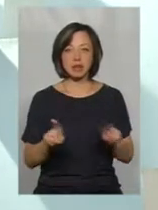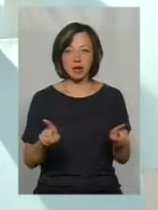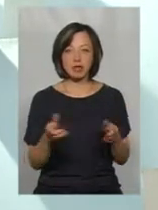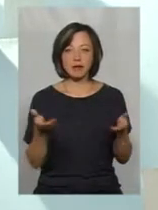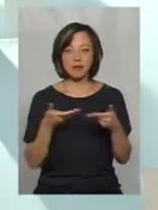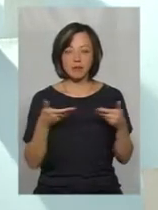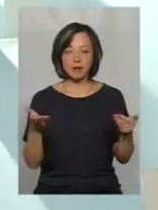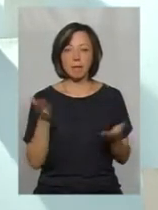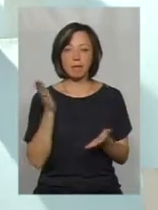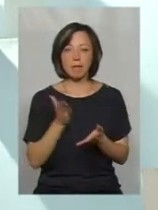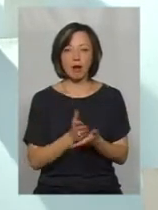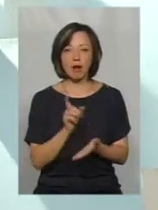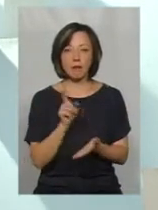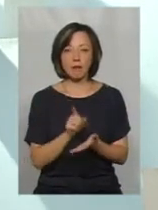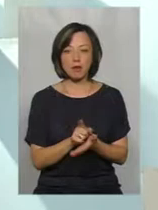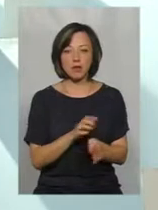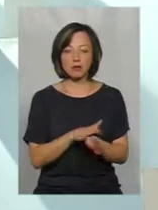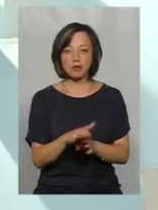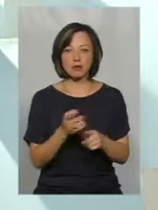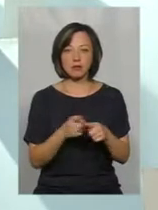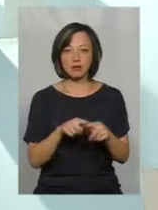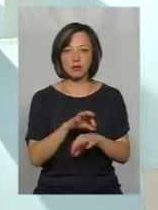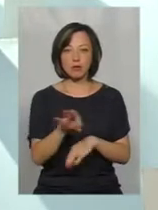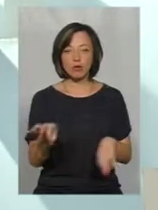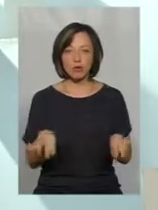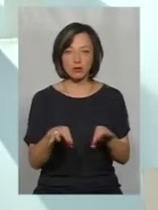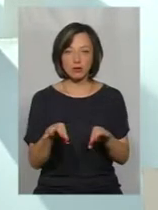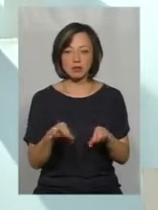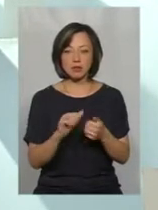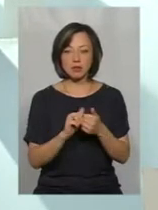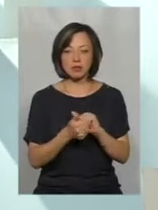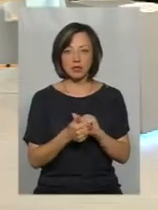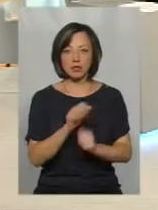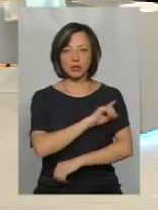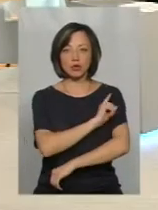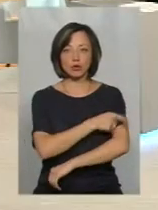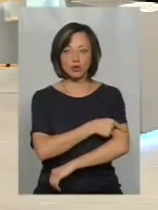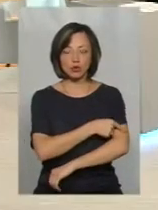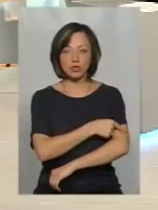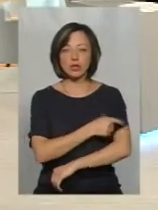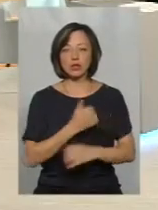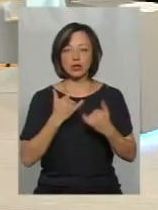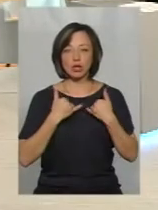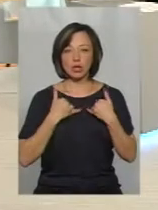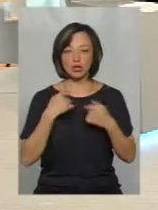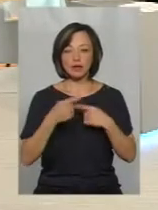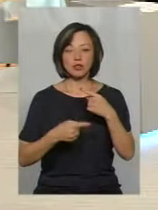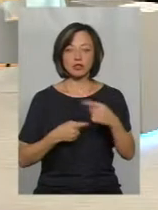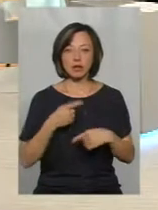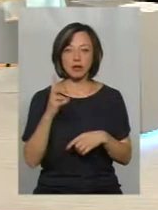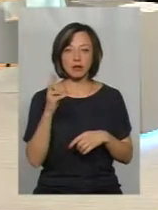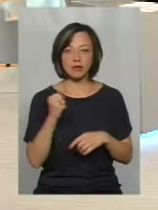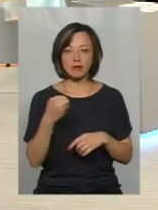який ми мали би реалізувати цим проєктом, який ми реалізували, ми замінили потужності. Тобто, для наших нащадків на